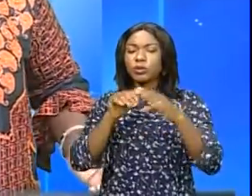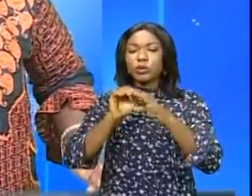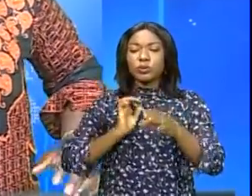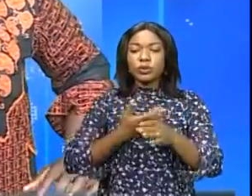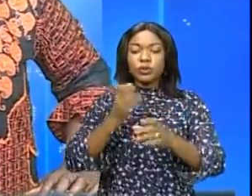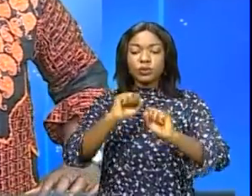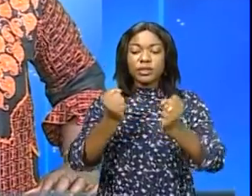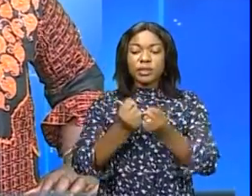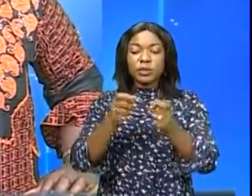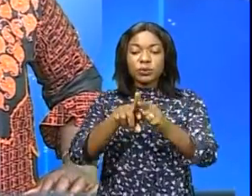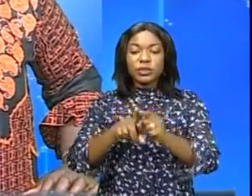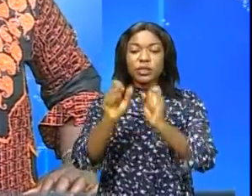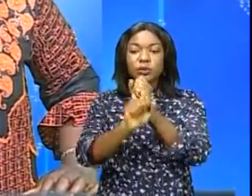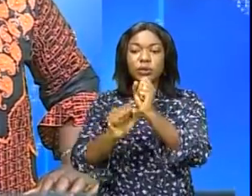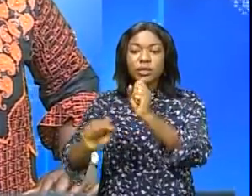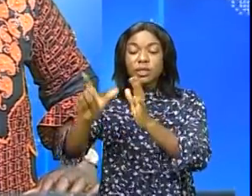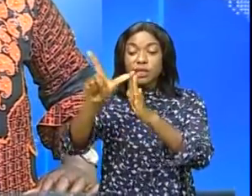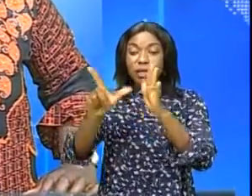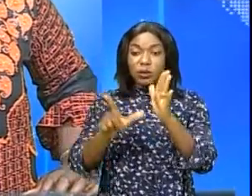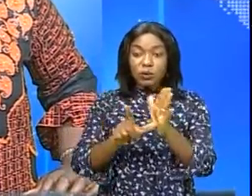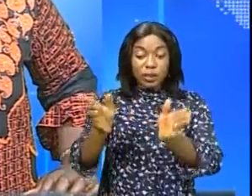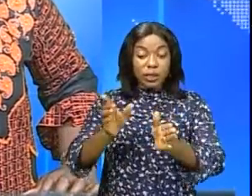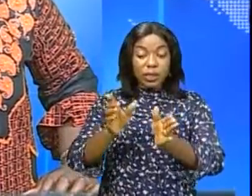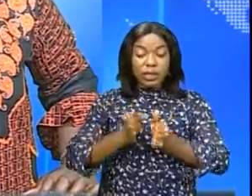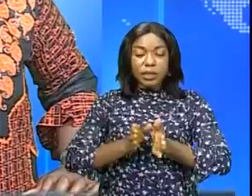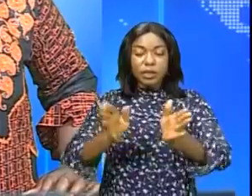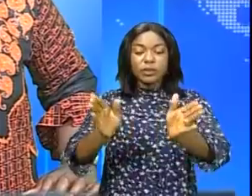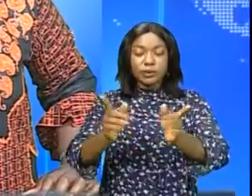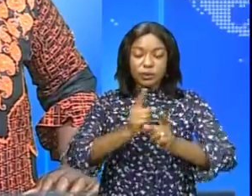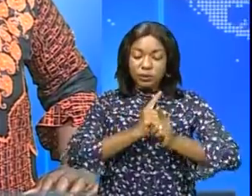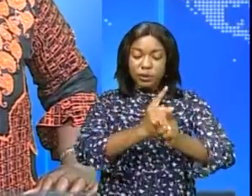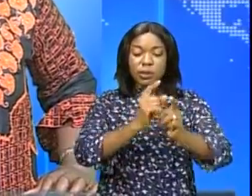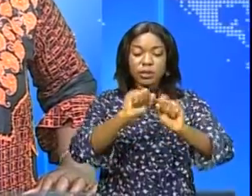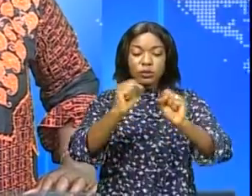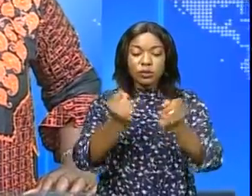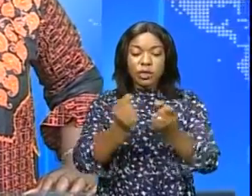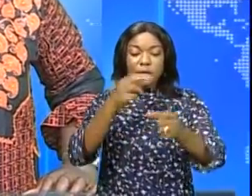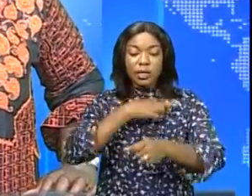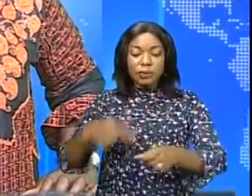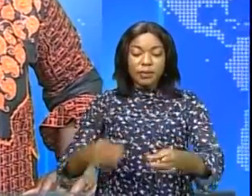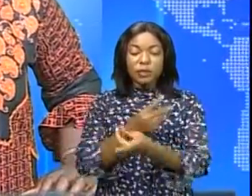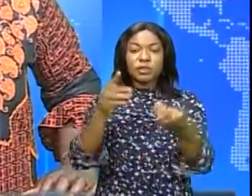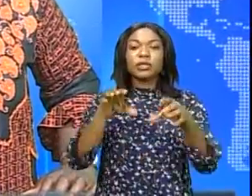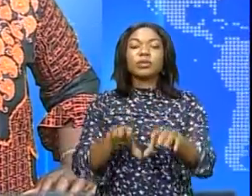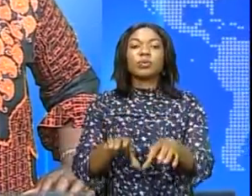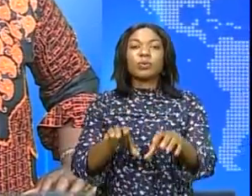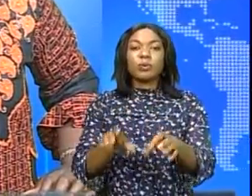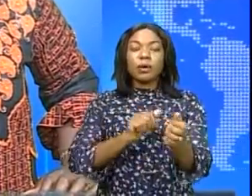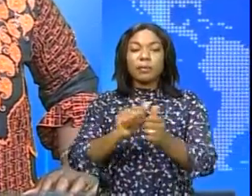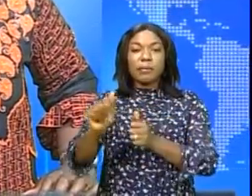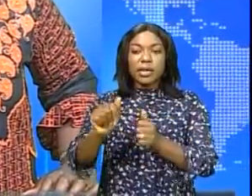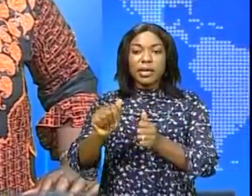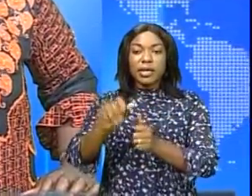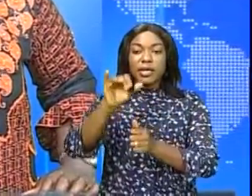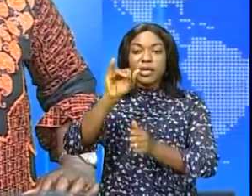Elles ont été sensibilisées sur la loi portant régime général de sécurisation sociale en République démocratique du Congo par le